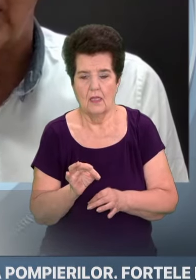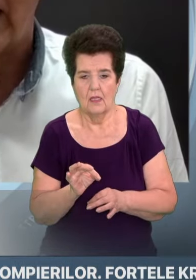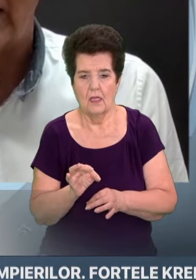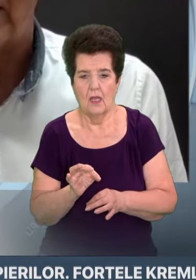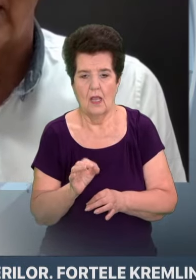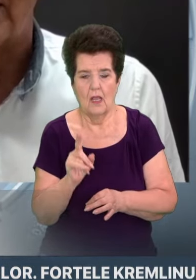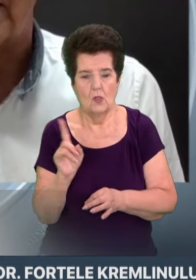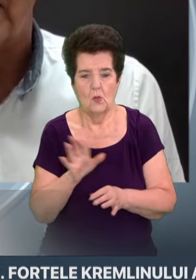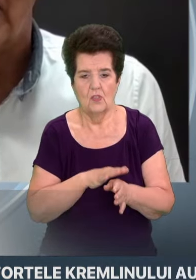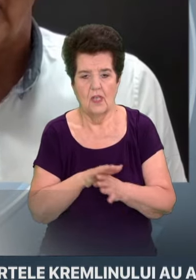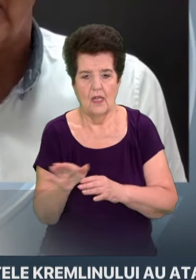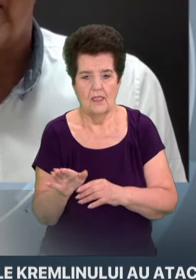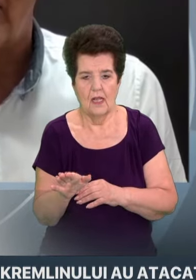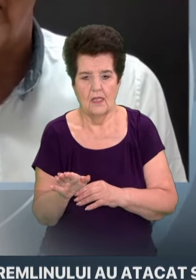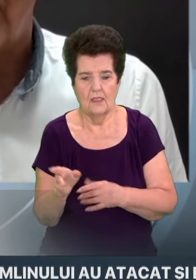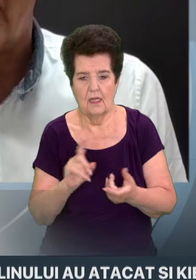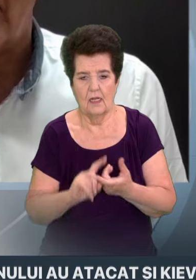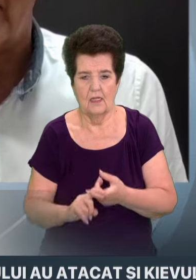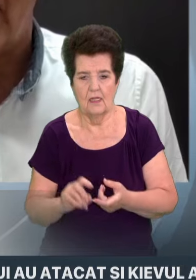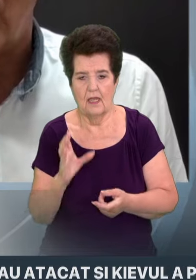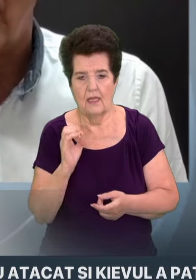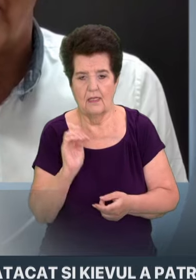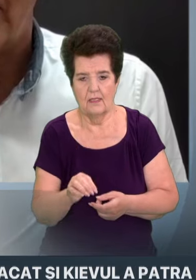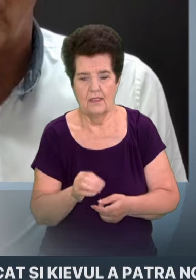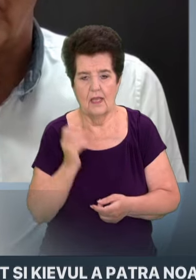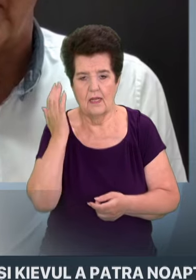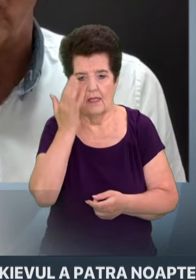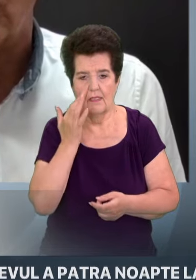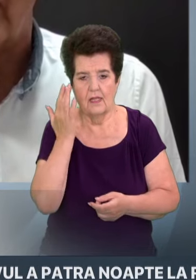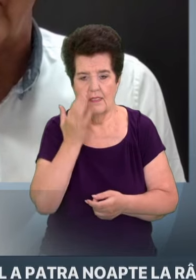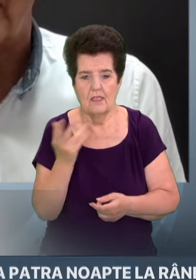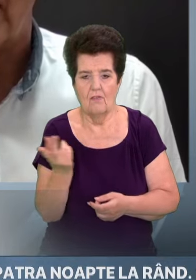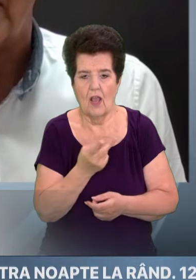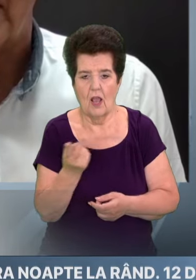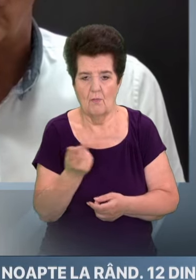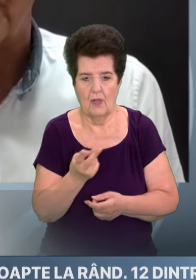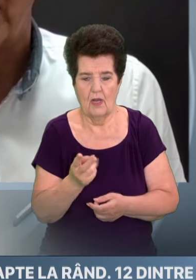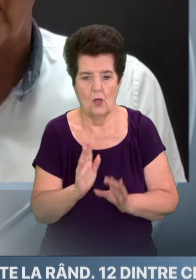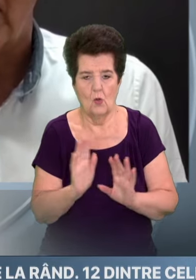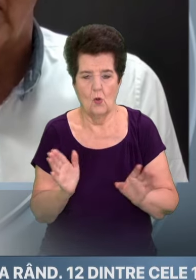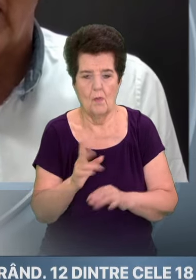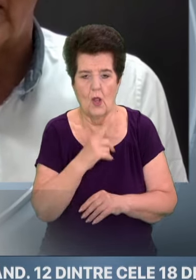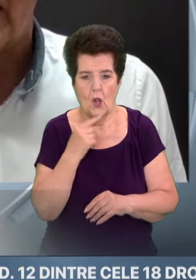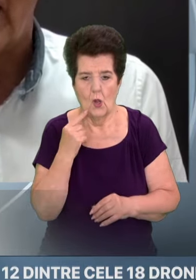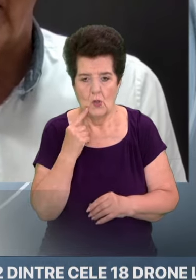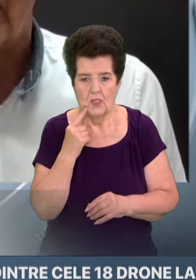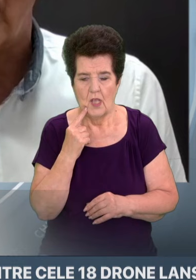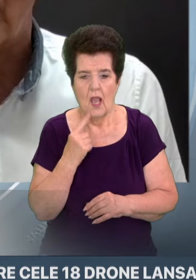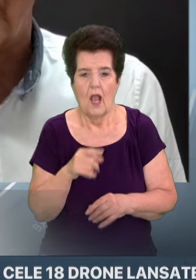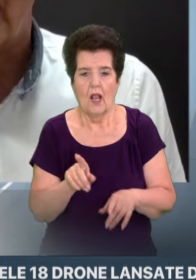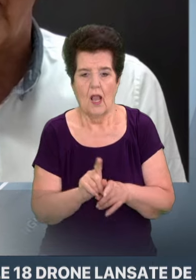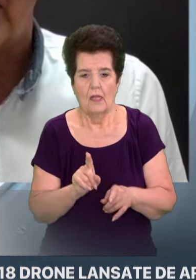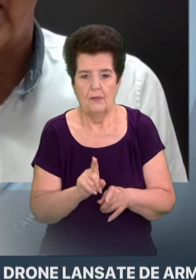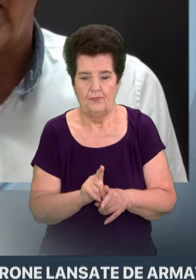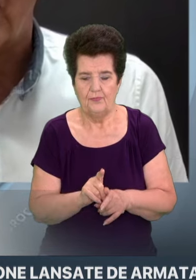de est nu se realizează. Inițiativa aparține acum ambelor părți, nu numai Federației Ruse, ca atare